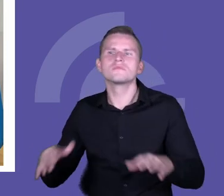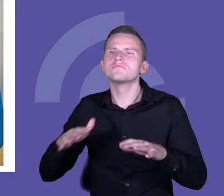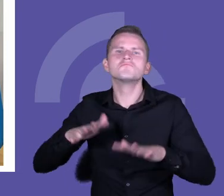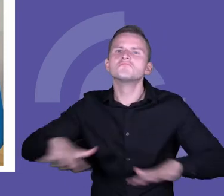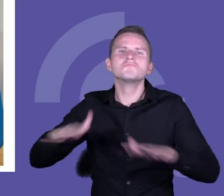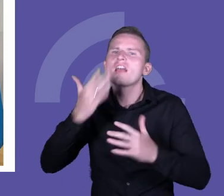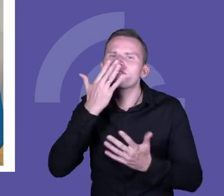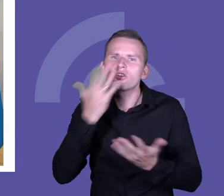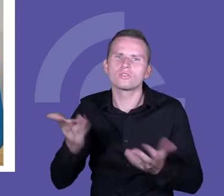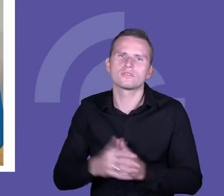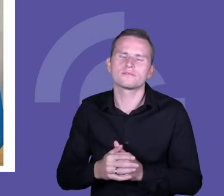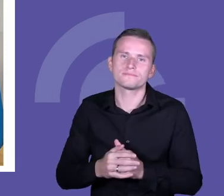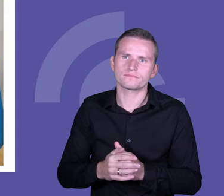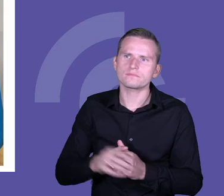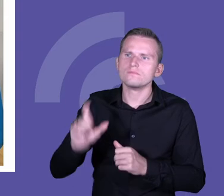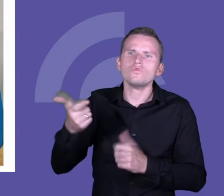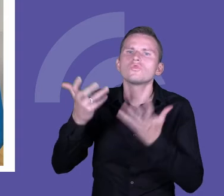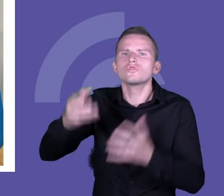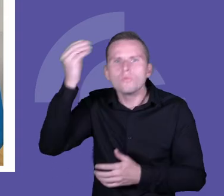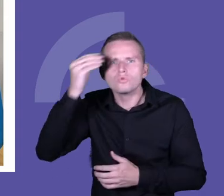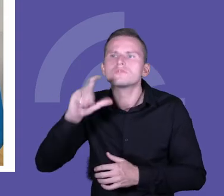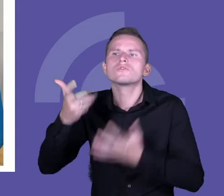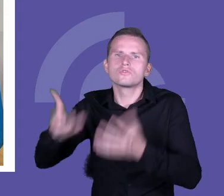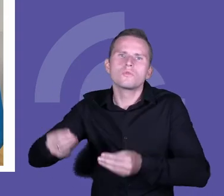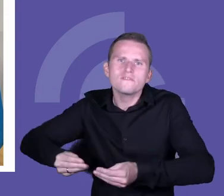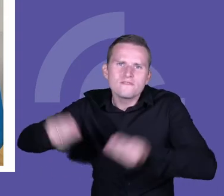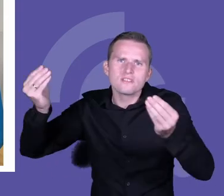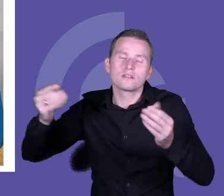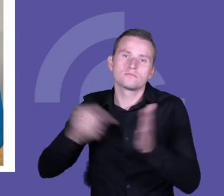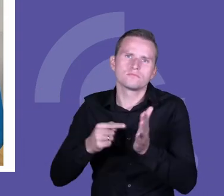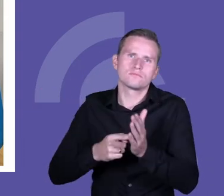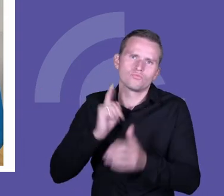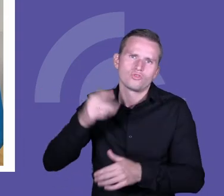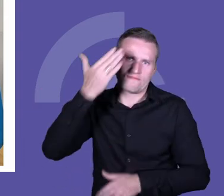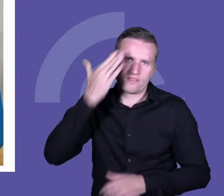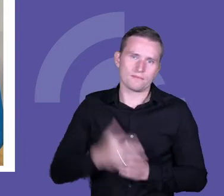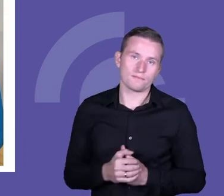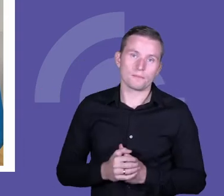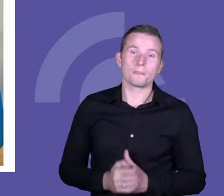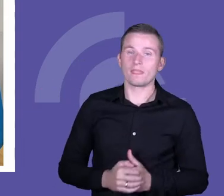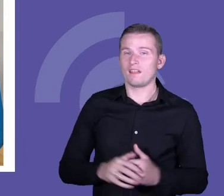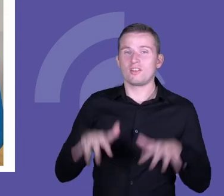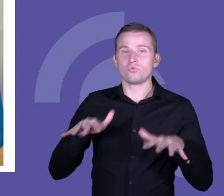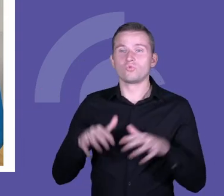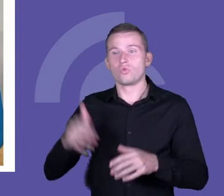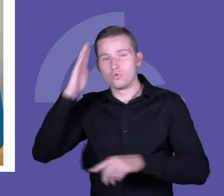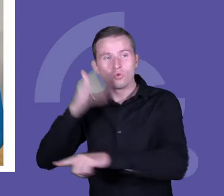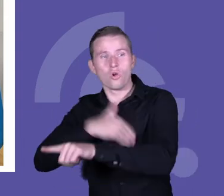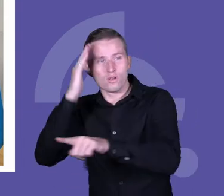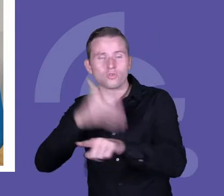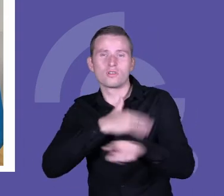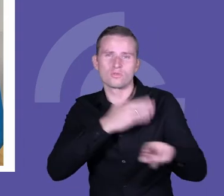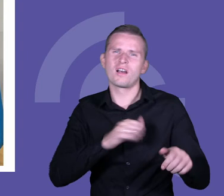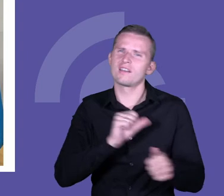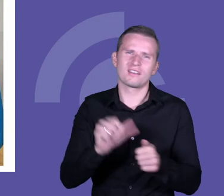czego chcą się uczyć, co chcą rozwijać. Mam taką też obserwację, że w wielu szkołach my zawsze mamy całe grono,